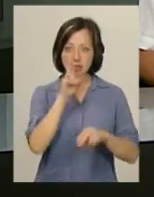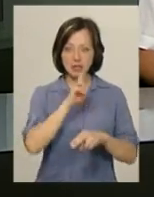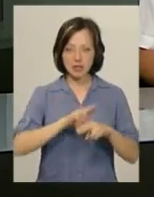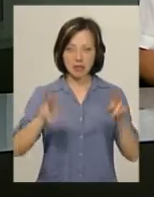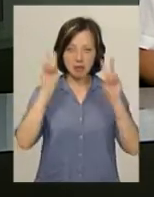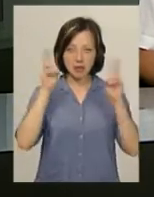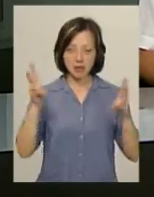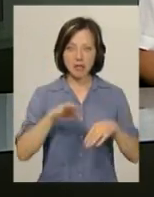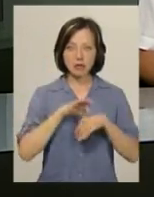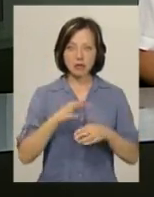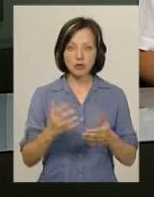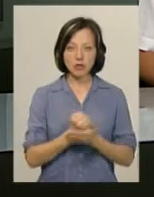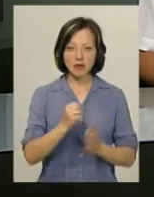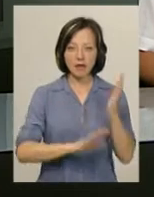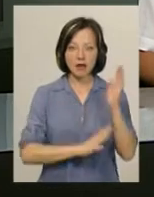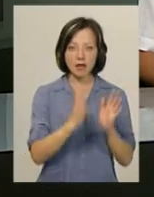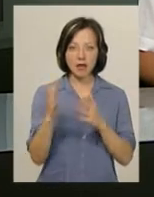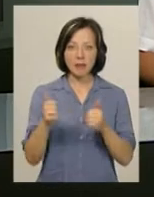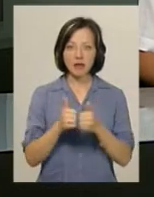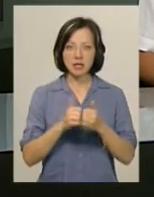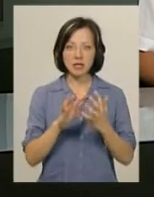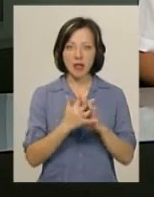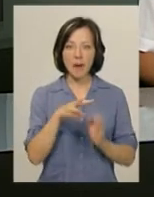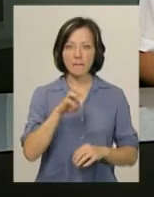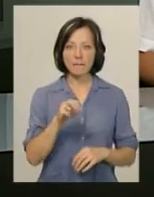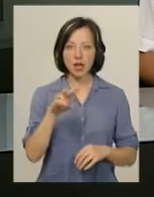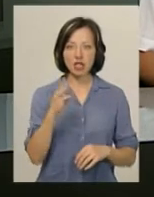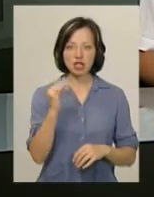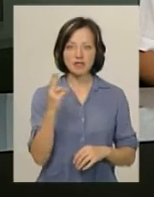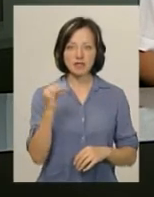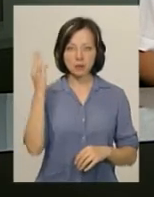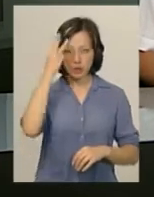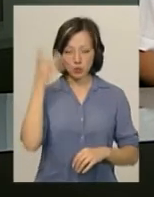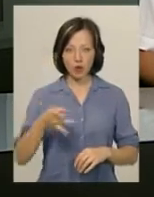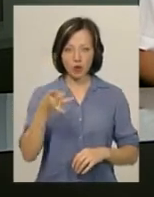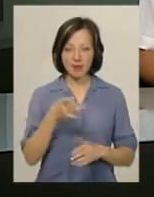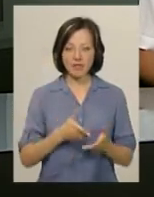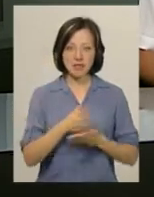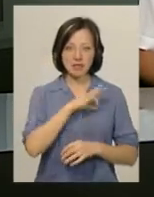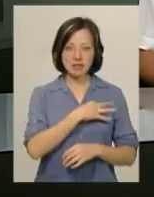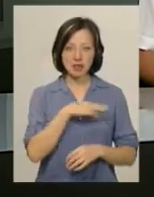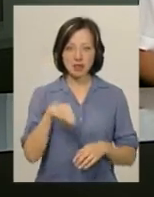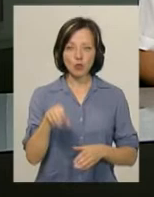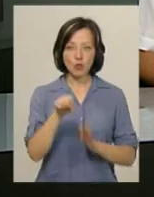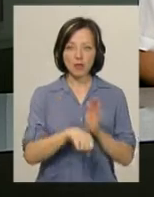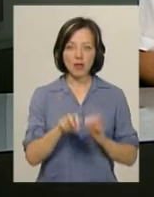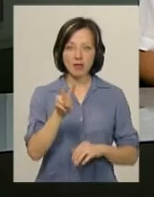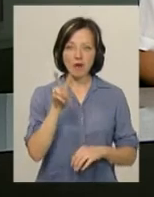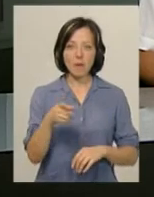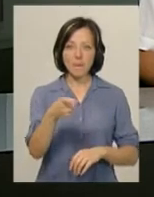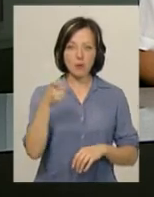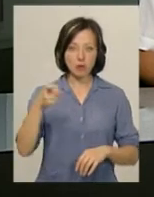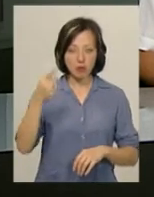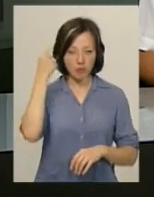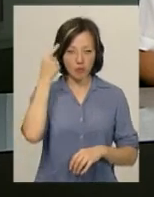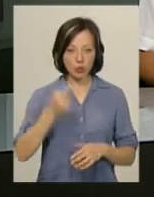звісти. Його тіло знайшли в лісу Смузі біля села Малашівці Хмельницького району. За версією слідства, таксиста вбили двома пострілами в